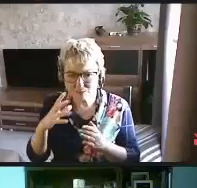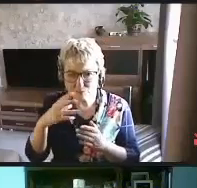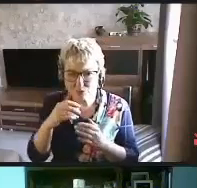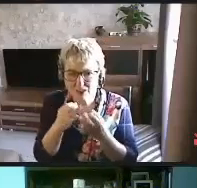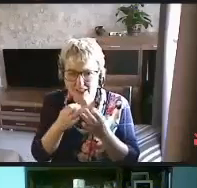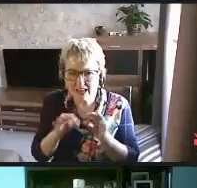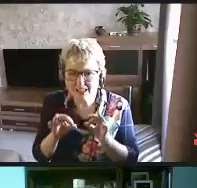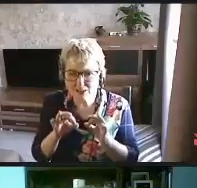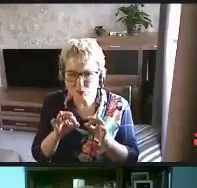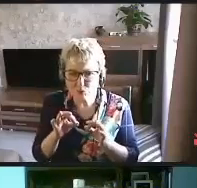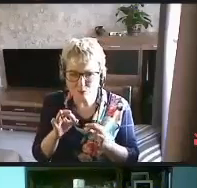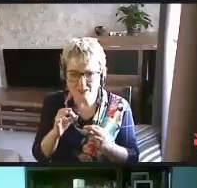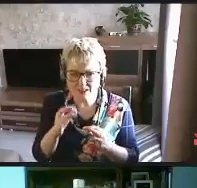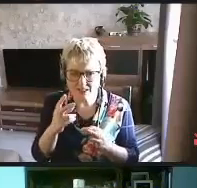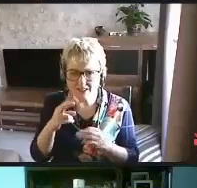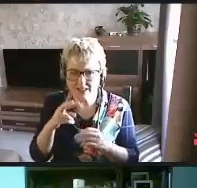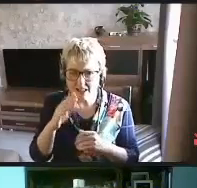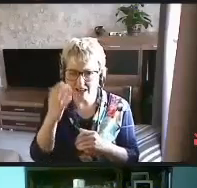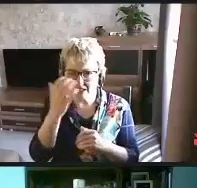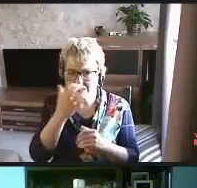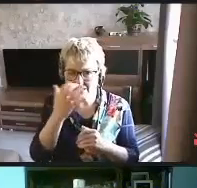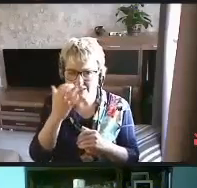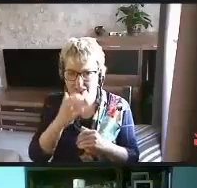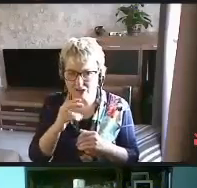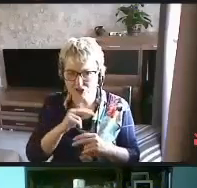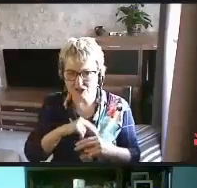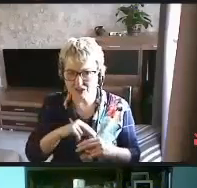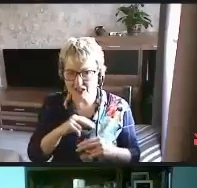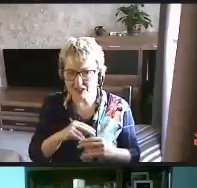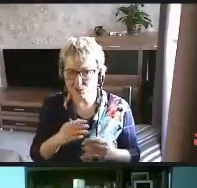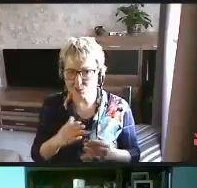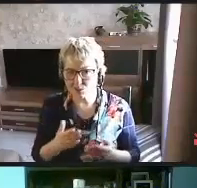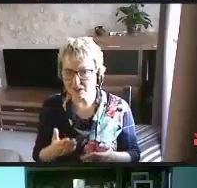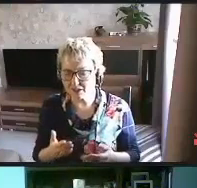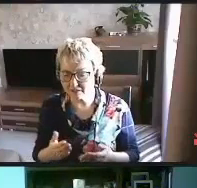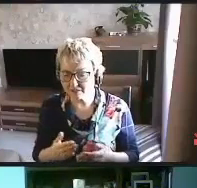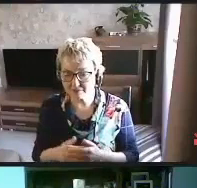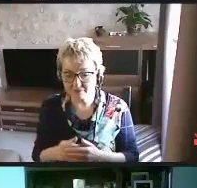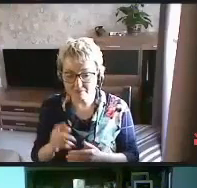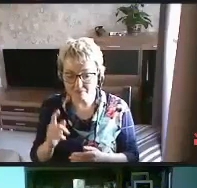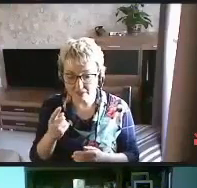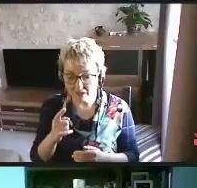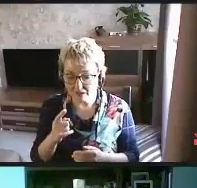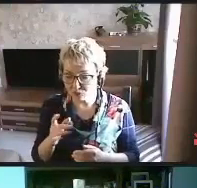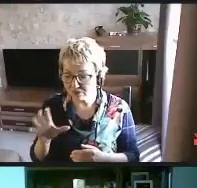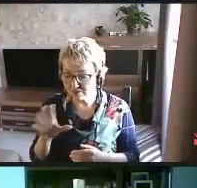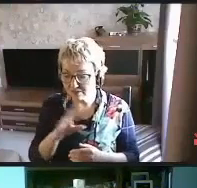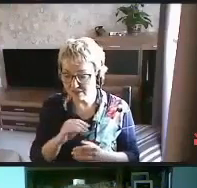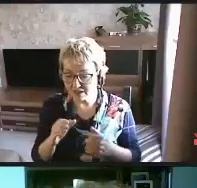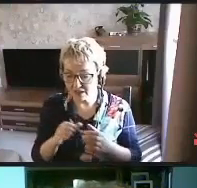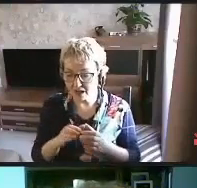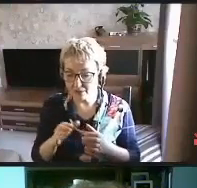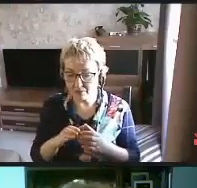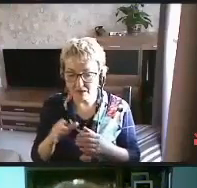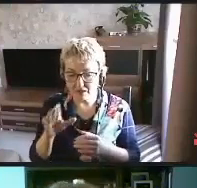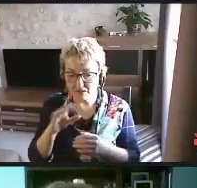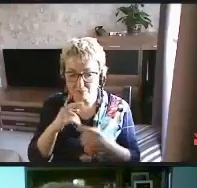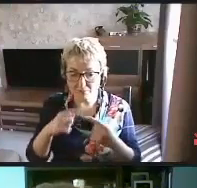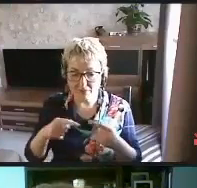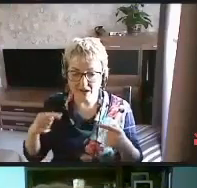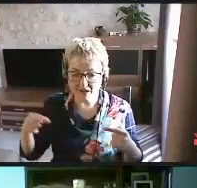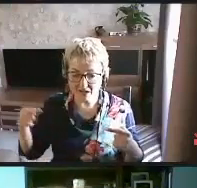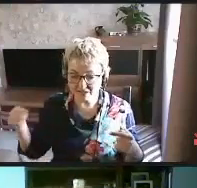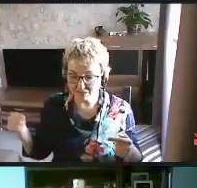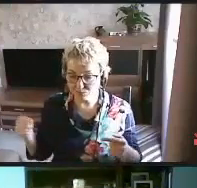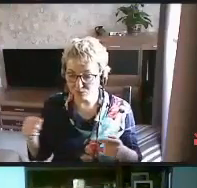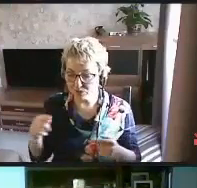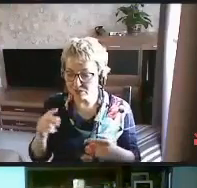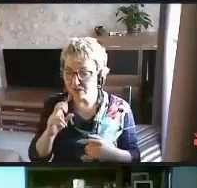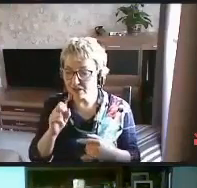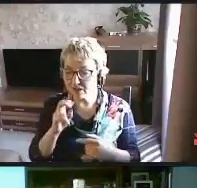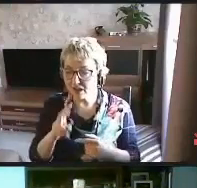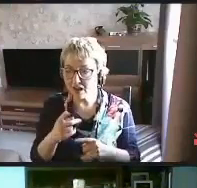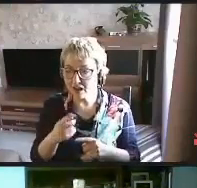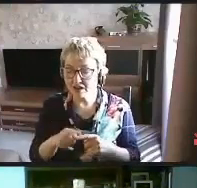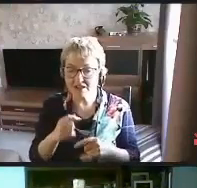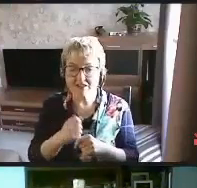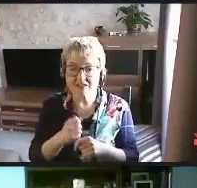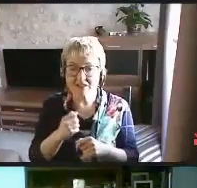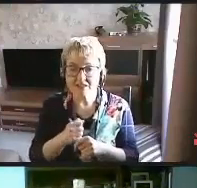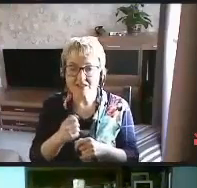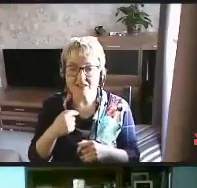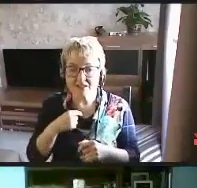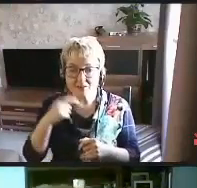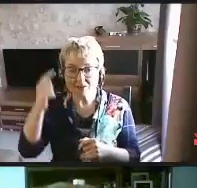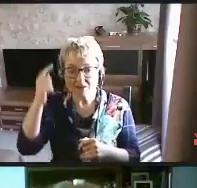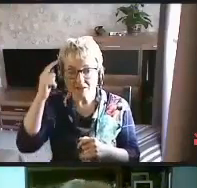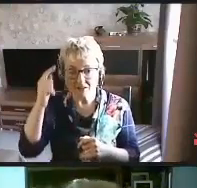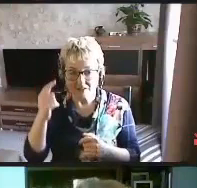доступно для незрячих сотрудников. Потому что все компании все по-разному и как это сделать. Ну, вот я